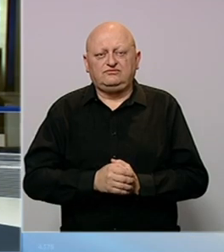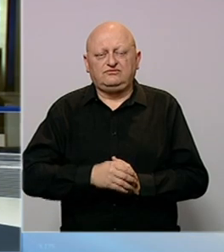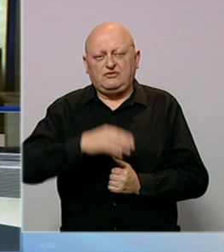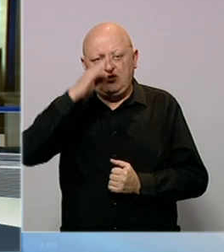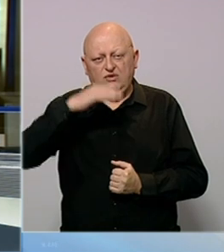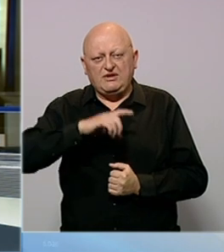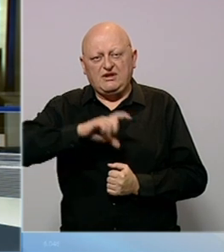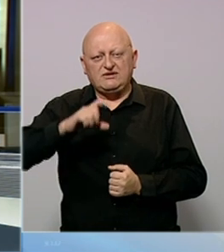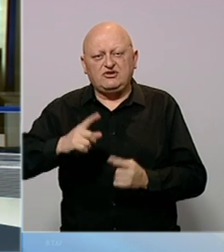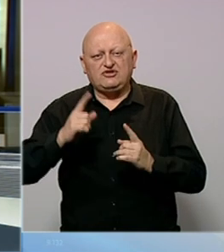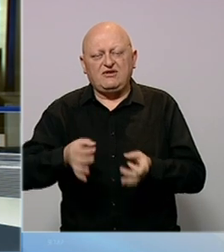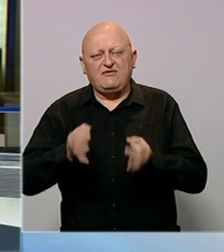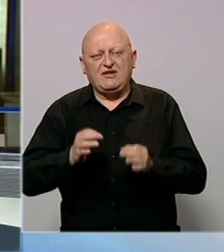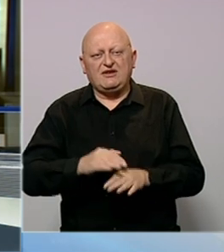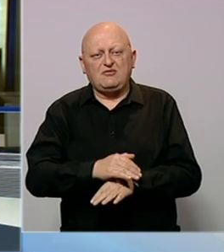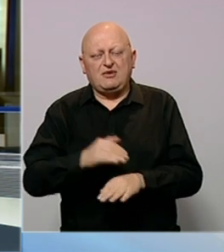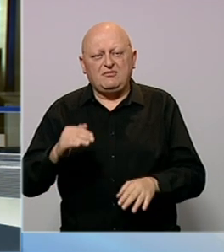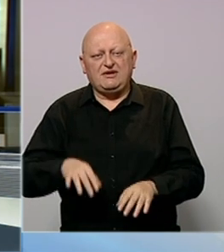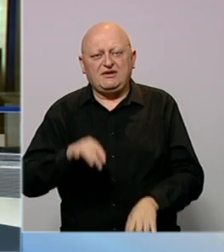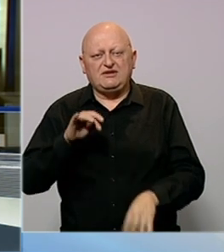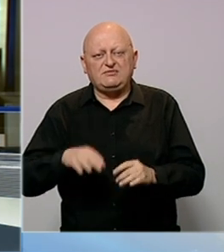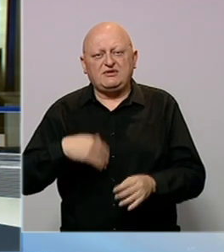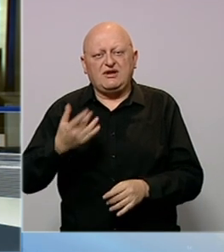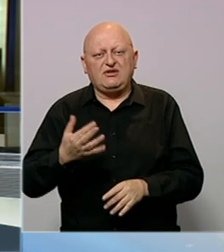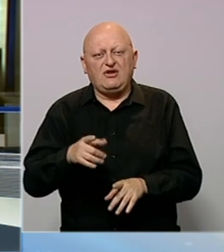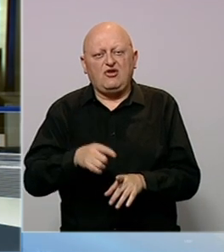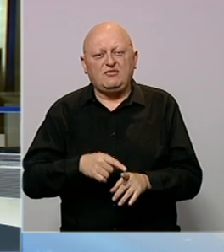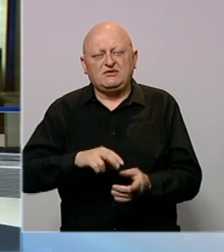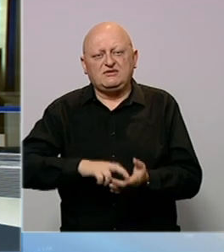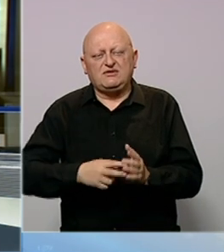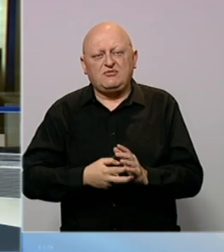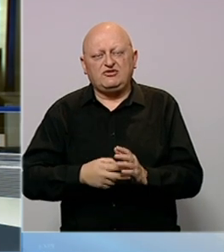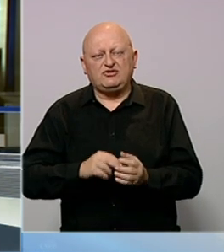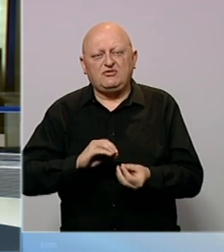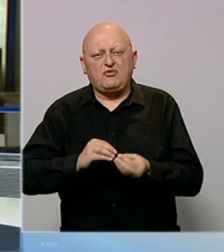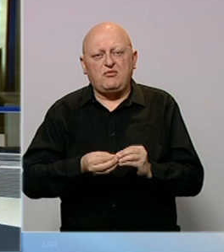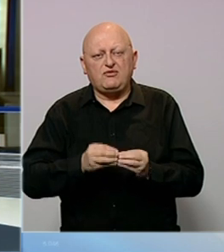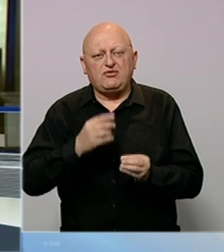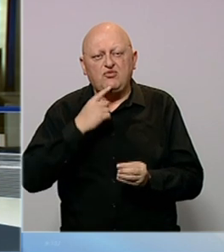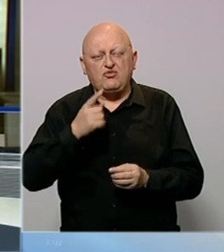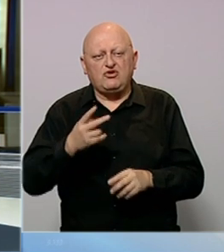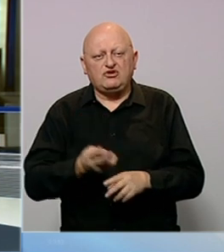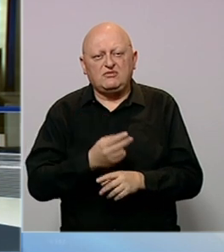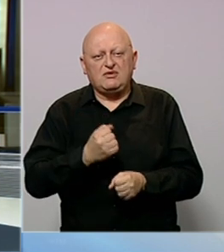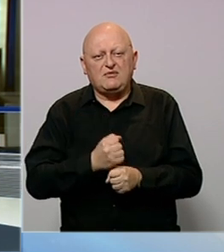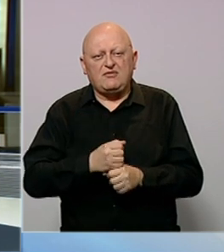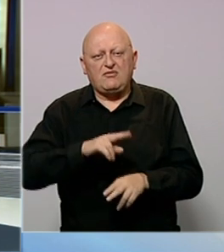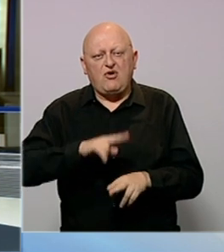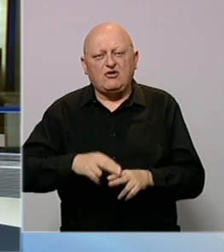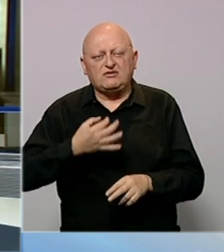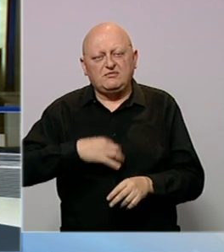U Italiji se održavaju vanredni parlamentarni izbor i nakon nekoliko mjeseci političke naizvjesnosti u toj zemlji